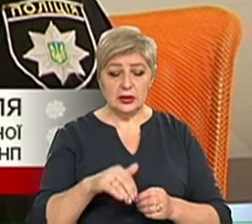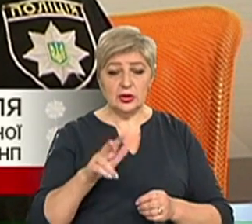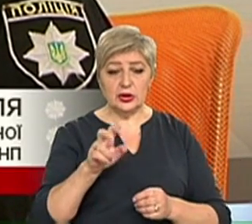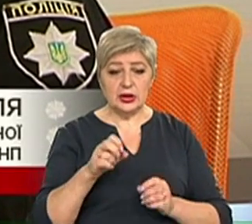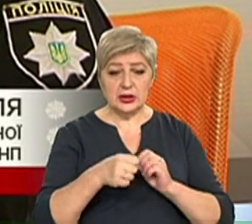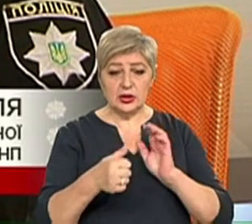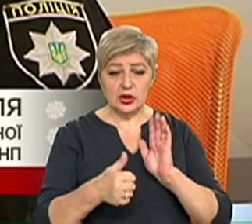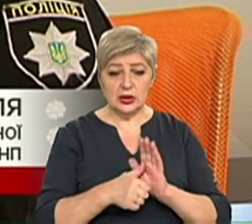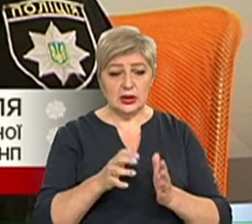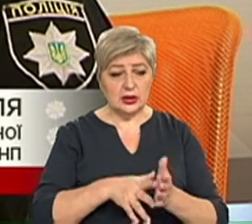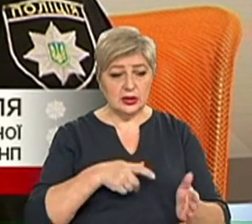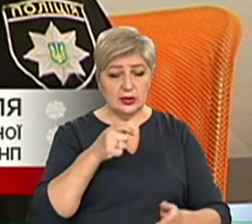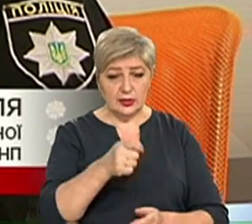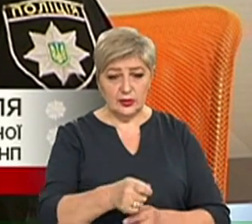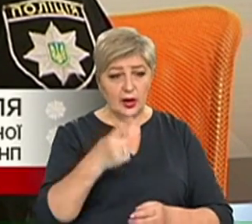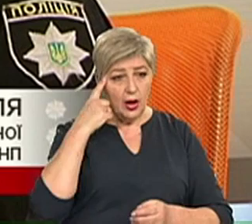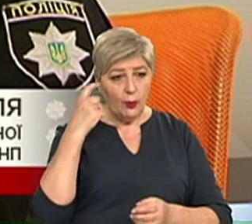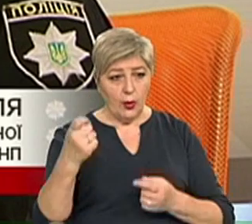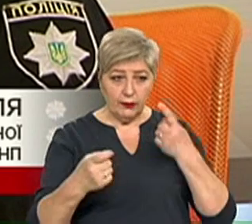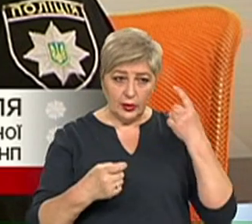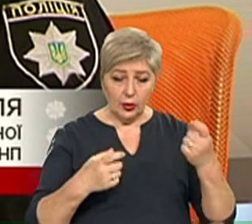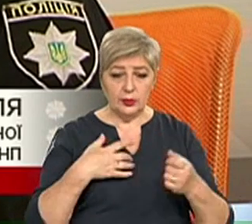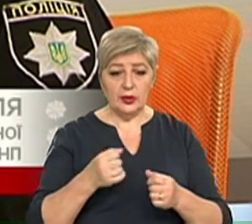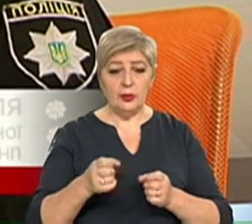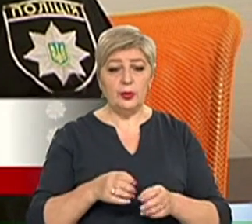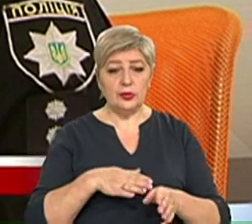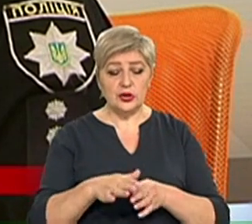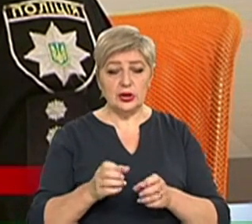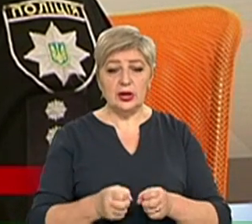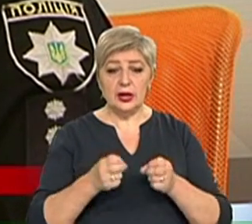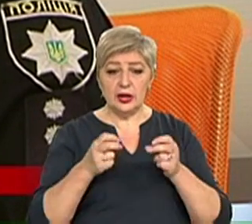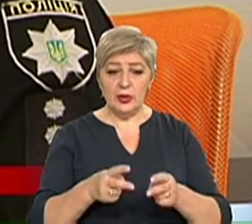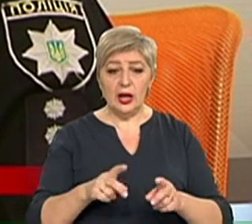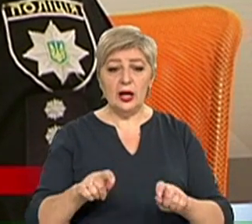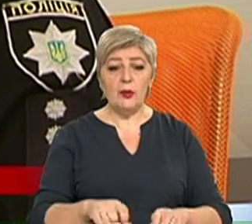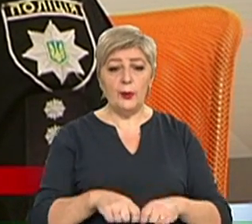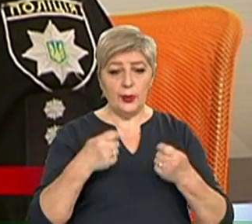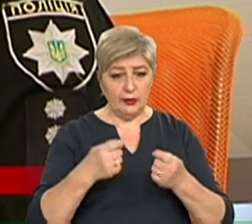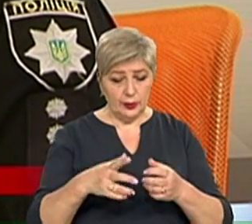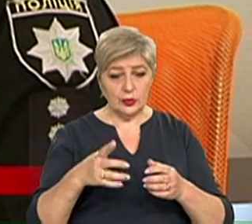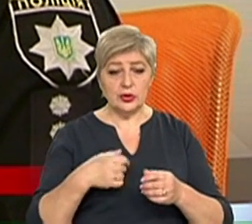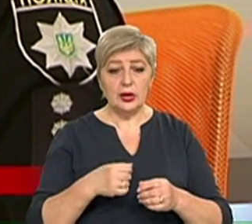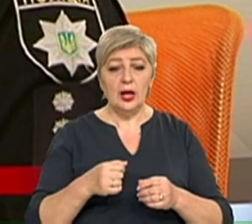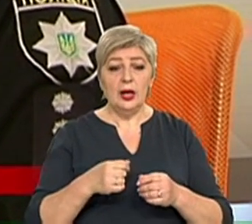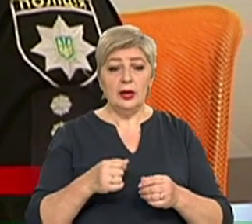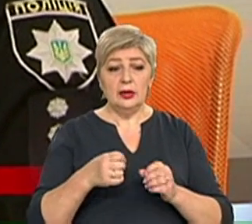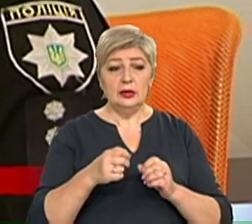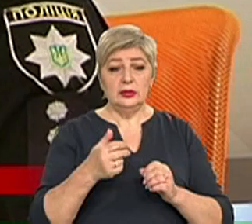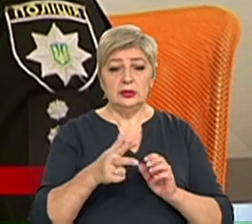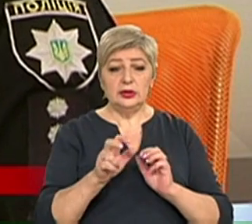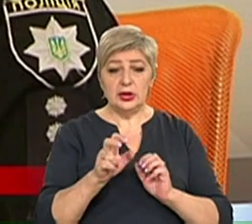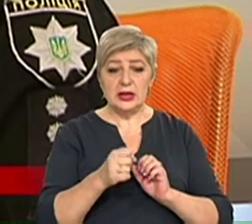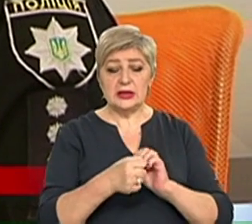316 заяв та повідомлень про вчинені кримінальні правопорушення та інші події, що на 316